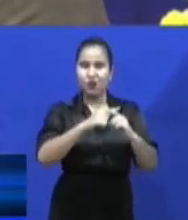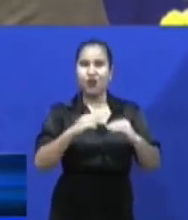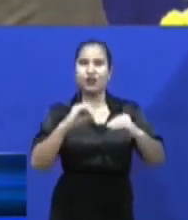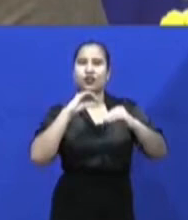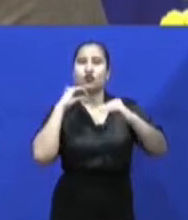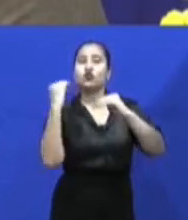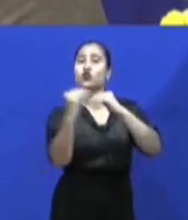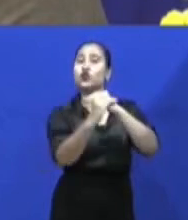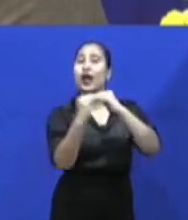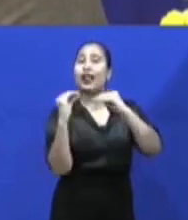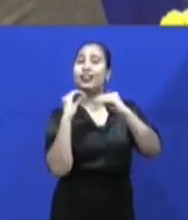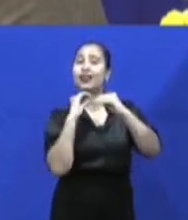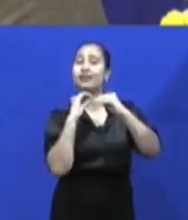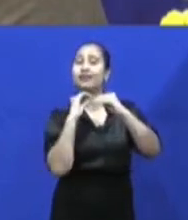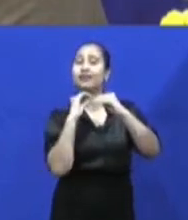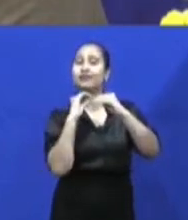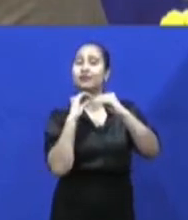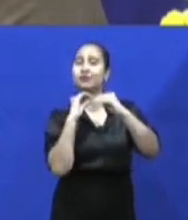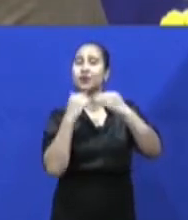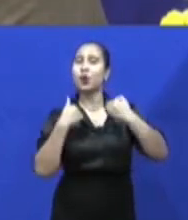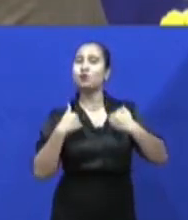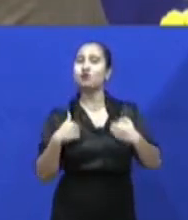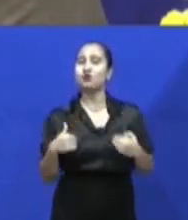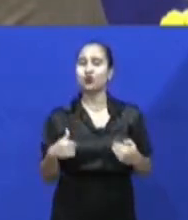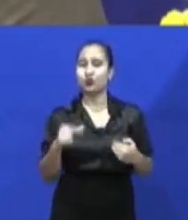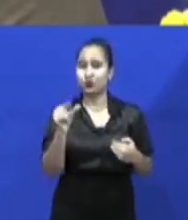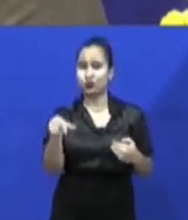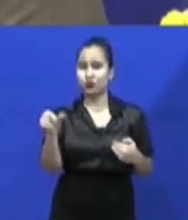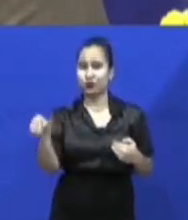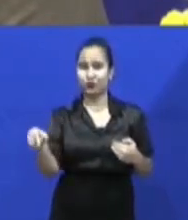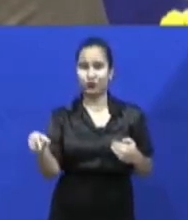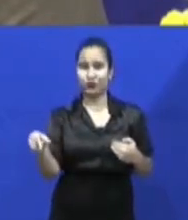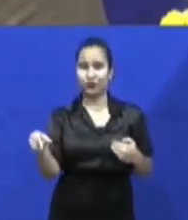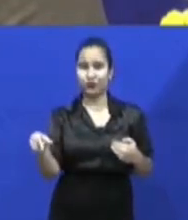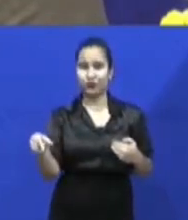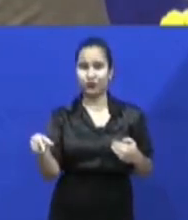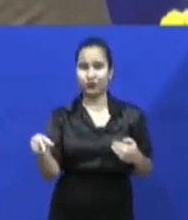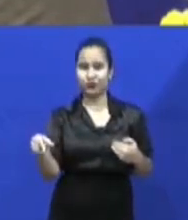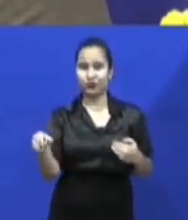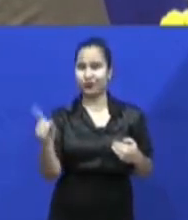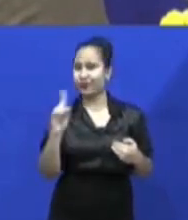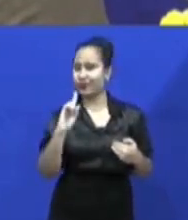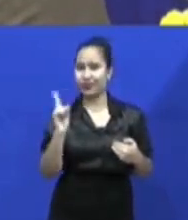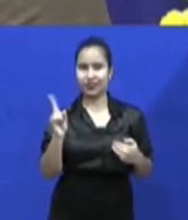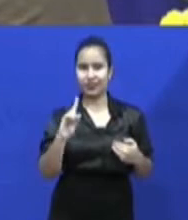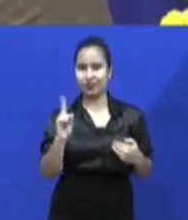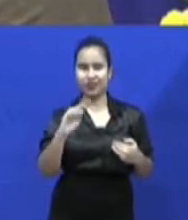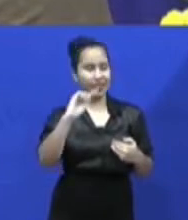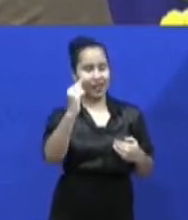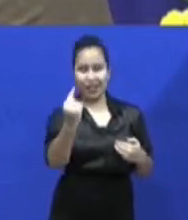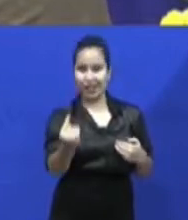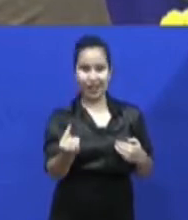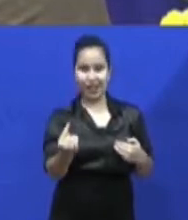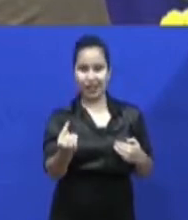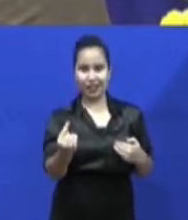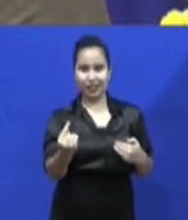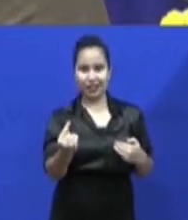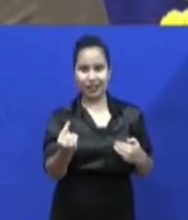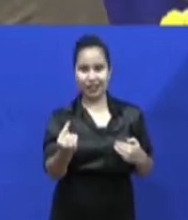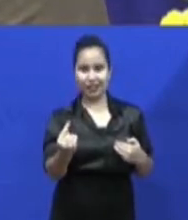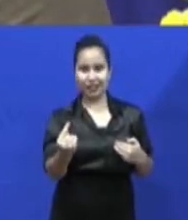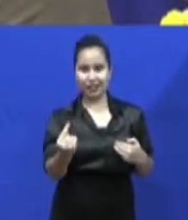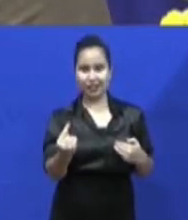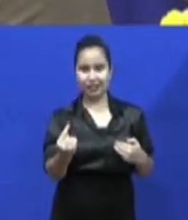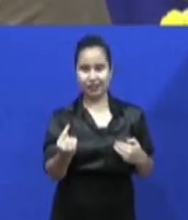dat er personen die dus niet meer via de backtrack alleen binnen kunnen komen